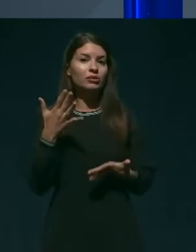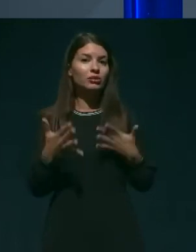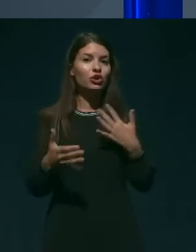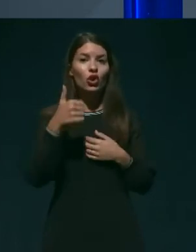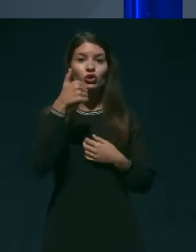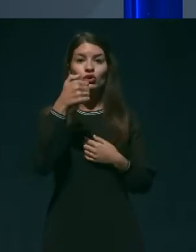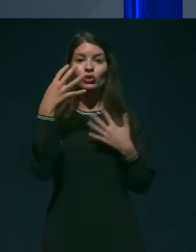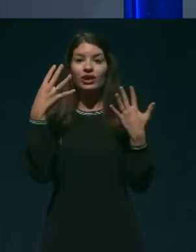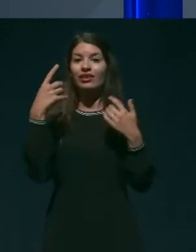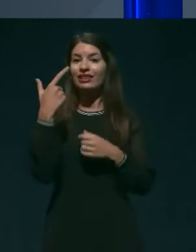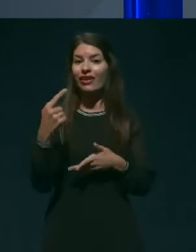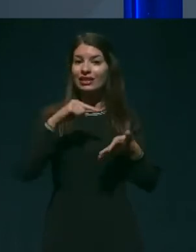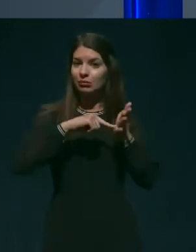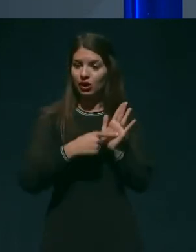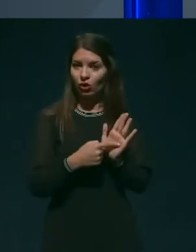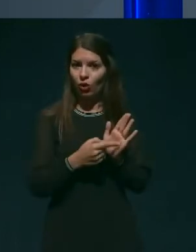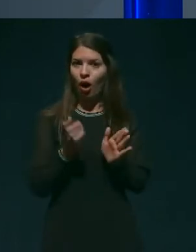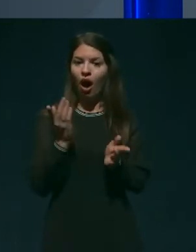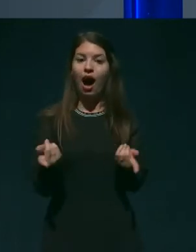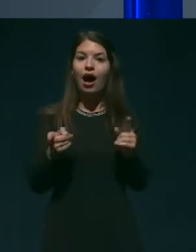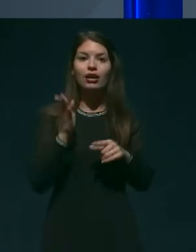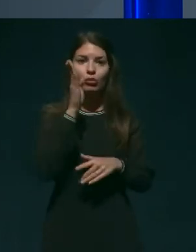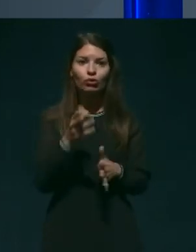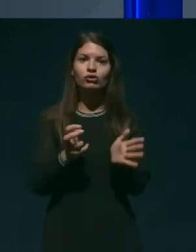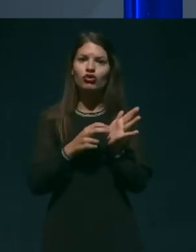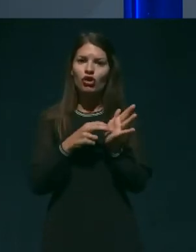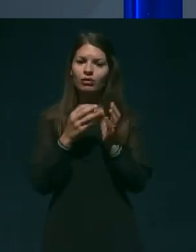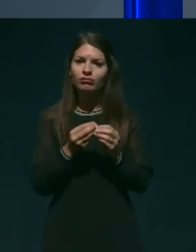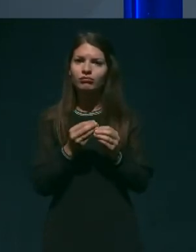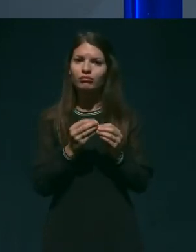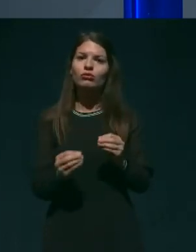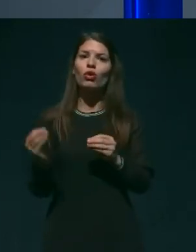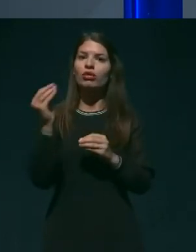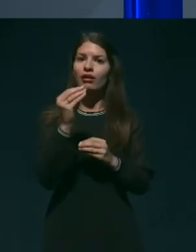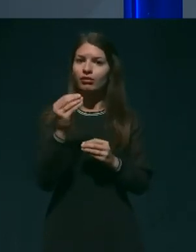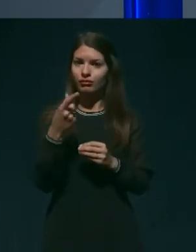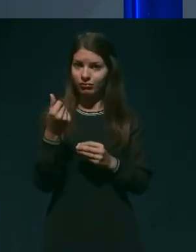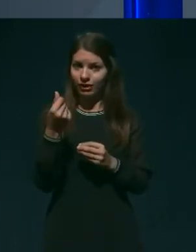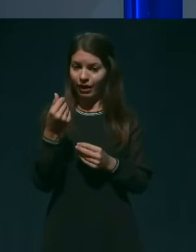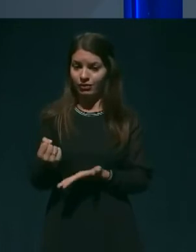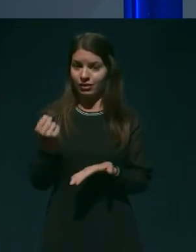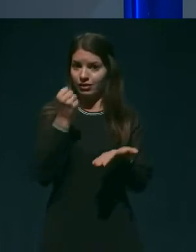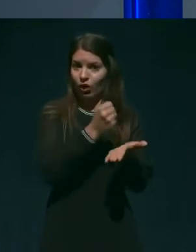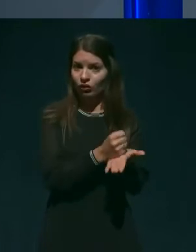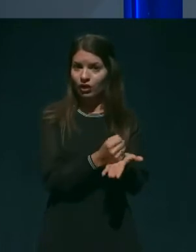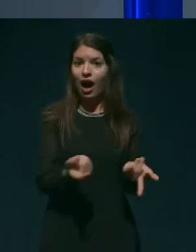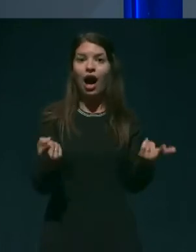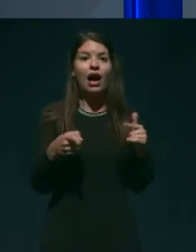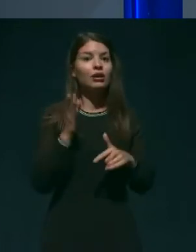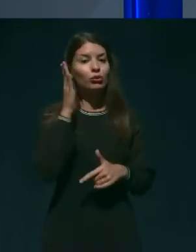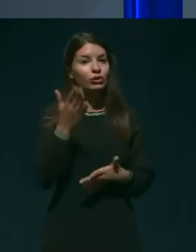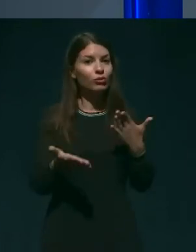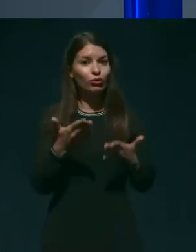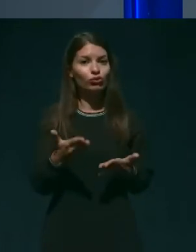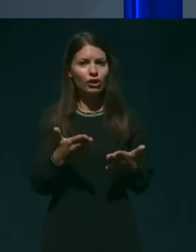dali dodatne proračunske injekcije v zdravstvu? Razmišljate morda tudi omejitvi košarice pravic?